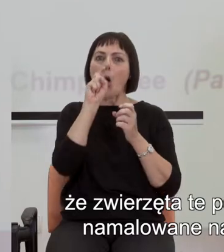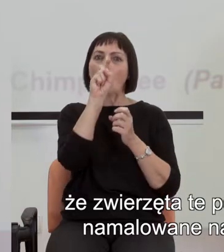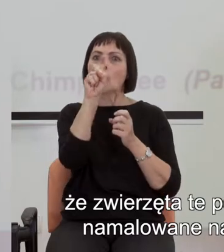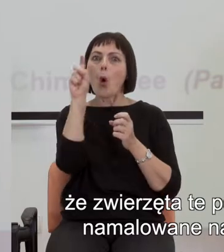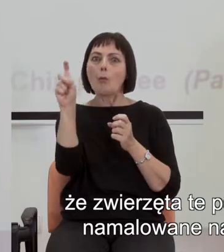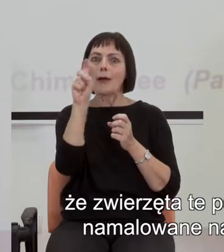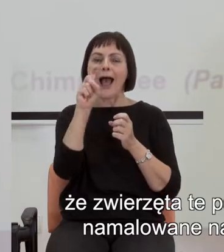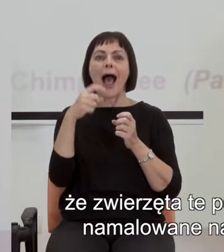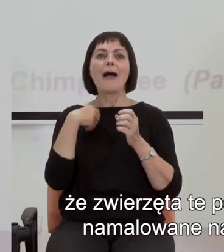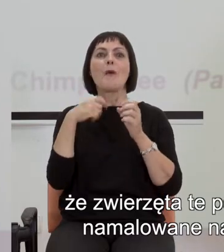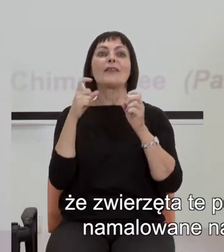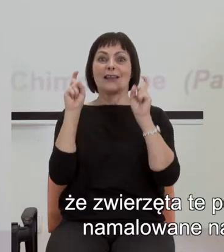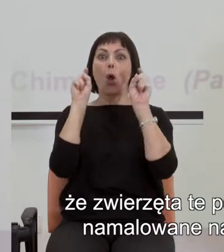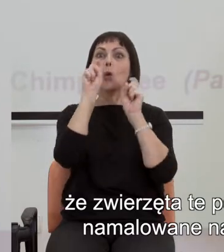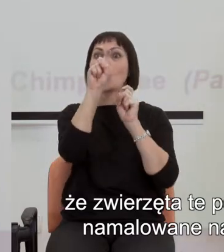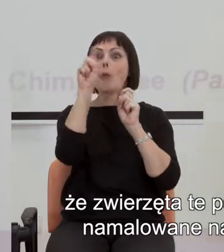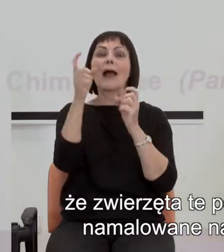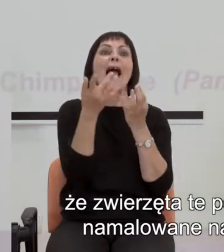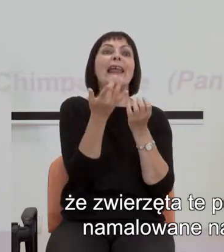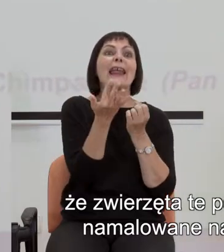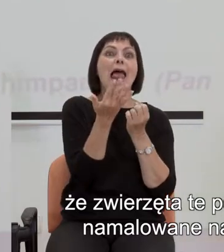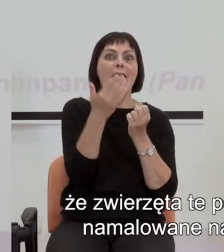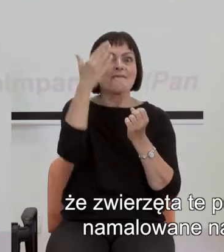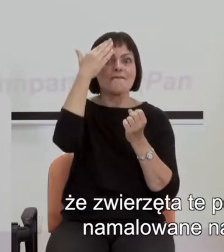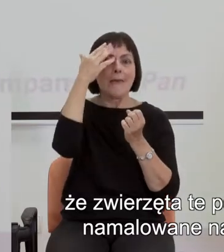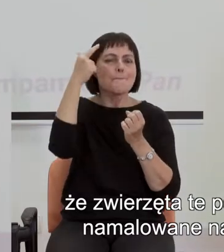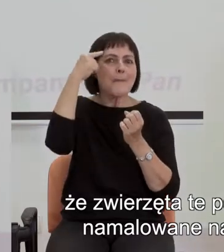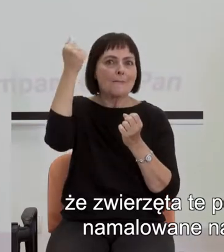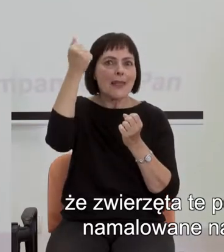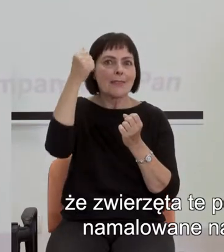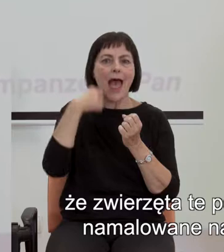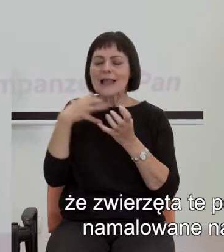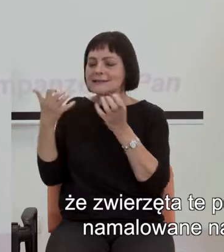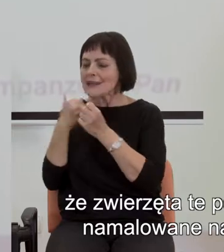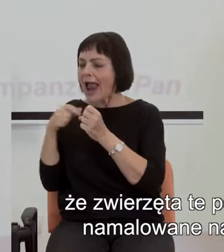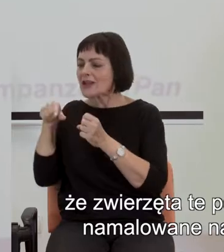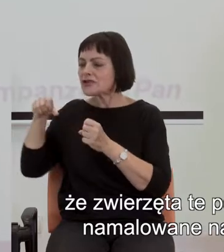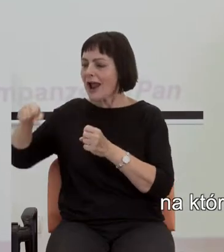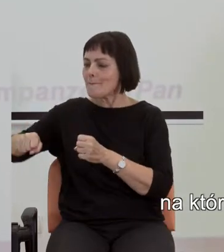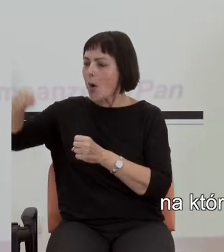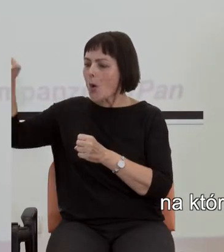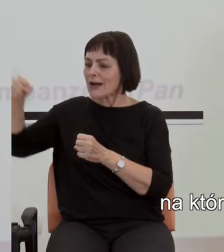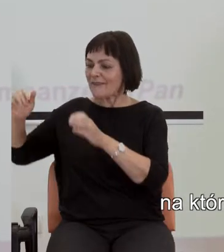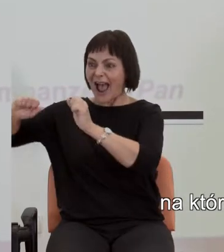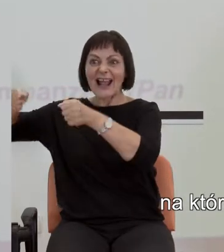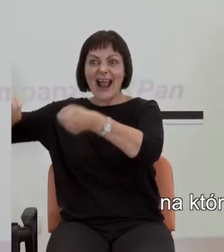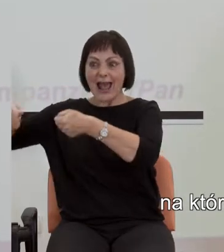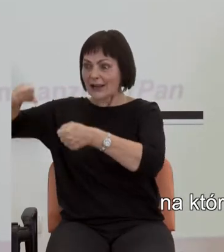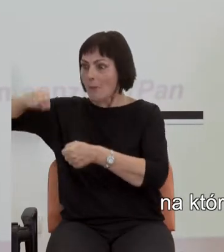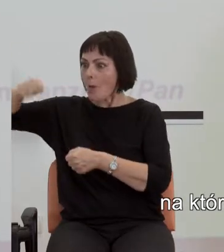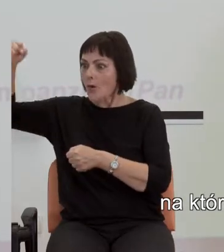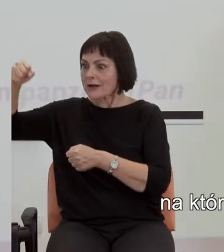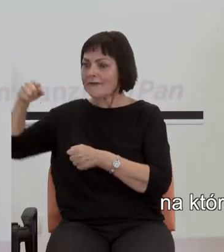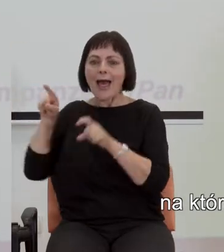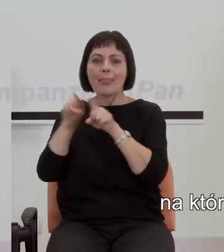które zostały namalowane na kartce, a następnie znaleźć pokrywkę od garnka, na której widnieje